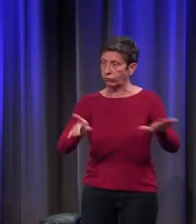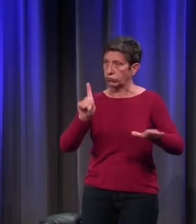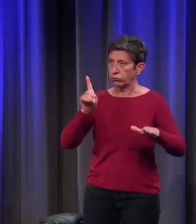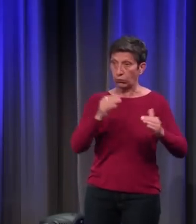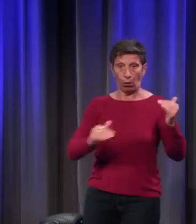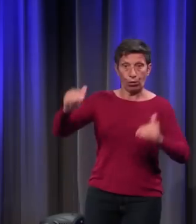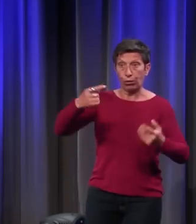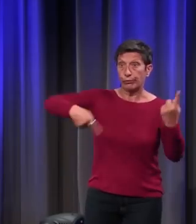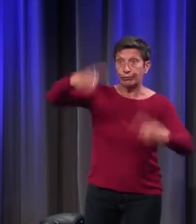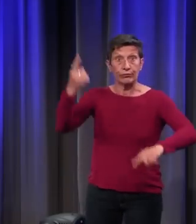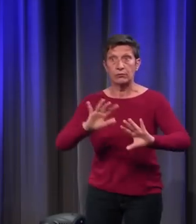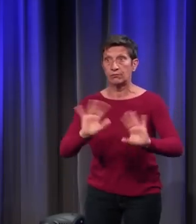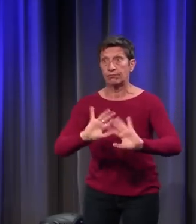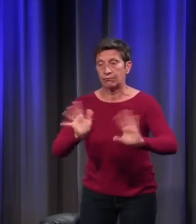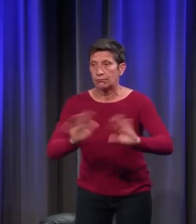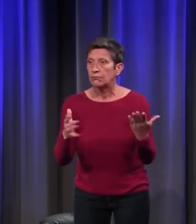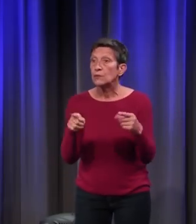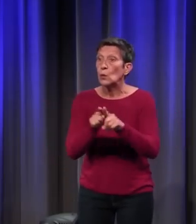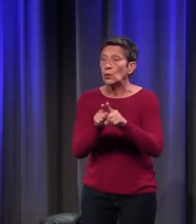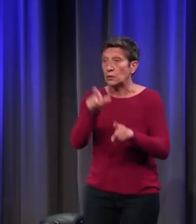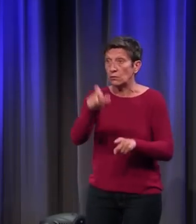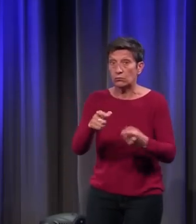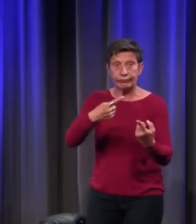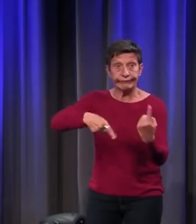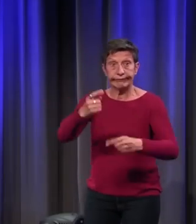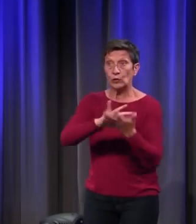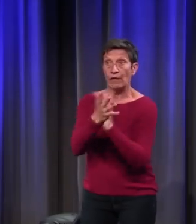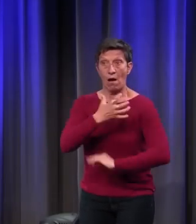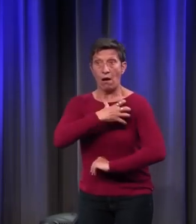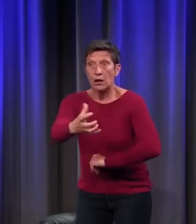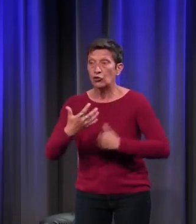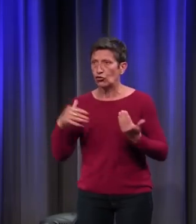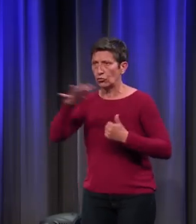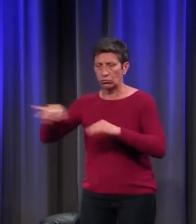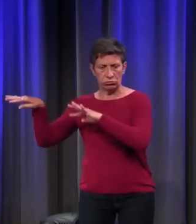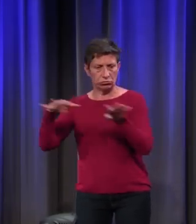Faire fortune, c'est mal vu aussi. Ça n'est pas dans l'ordre naturel des choses.